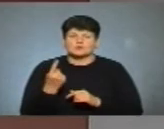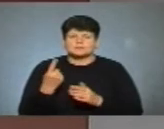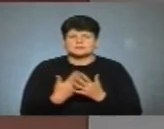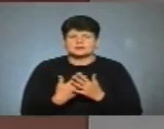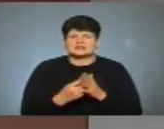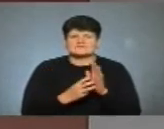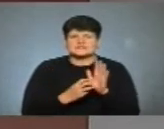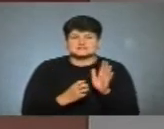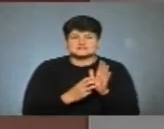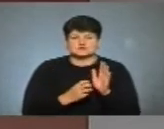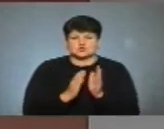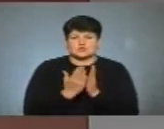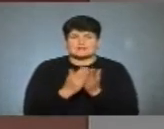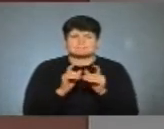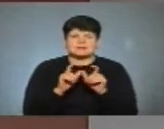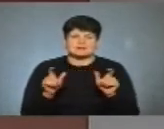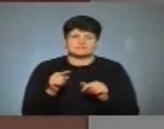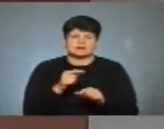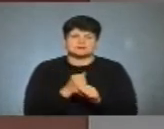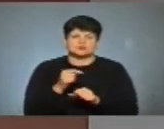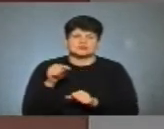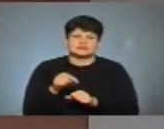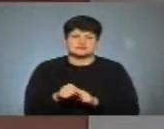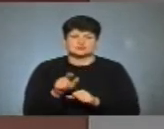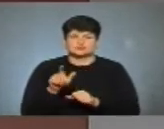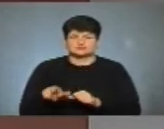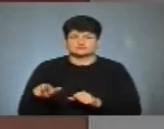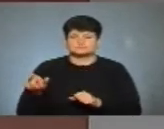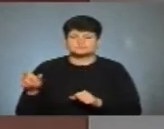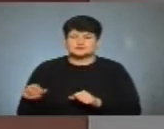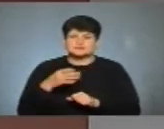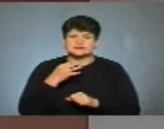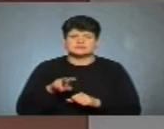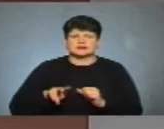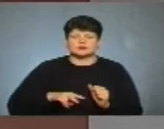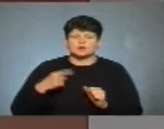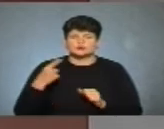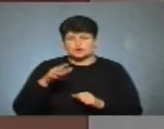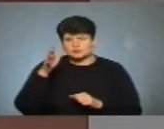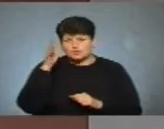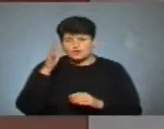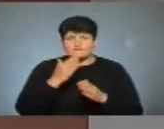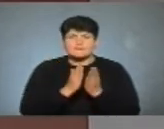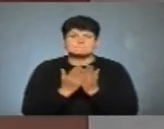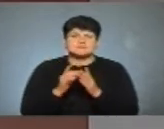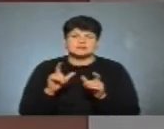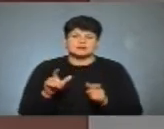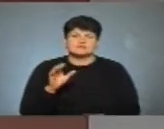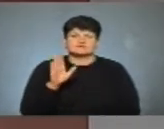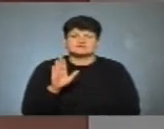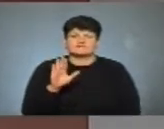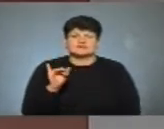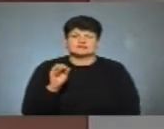майже 800 бібліотек, у них працюють більше тисячі бібліотекарів, повідомив директор обласної наукової бібліотеки Василь Вітенко.